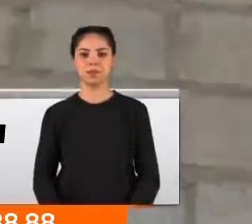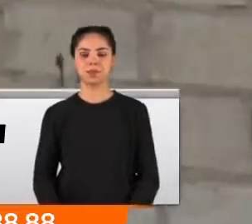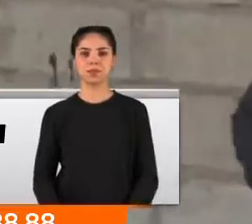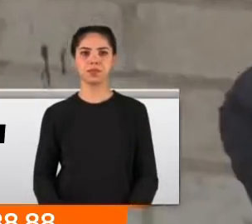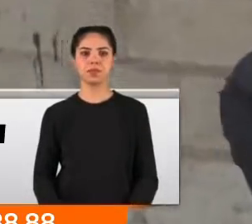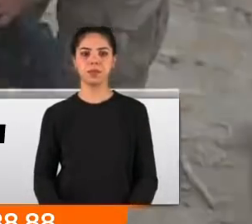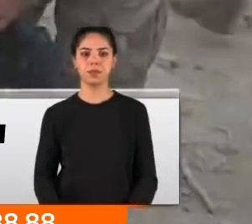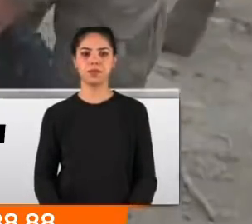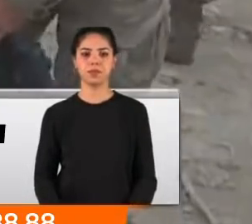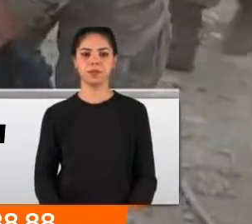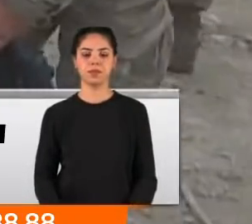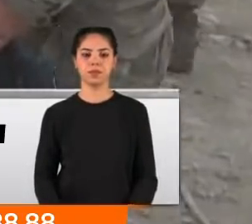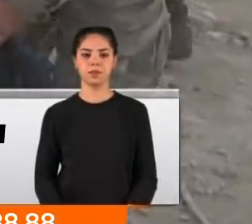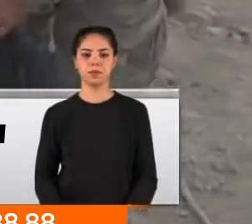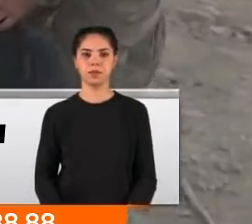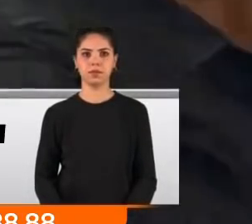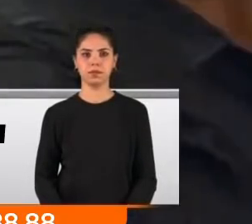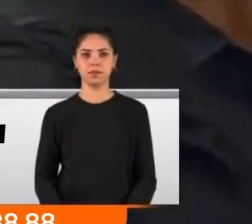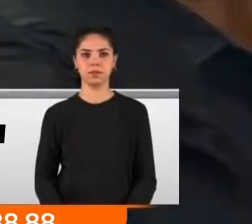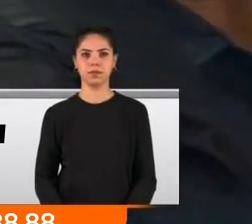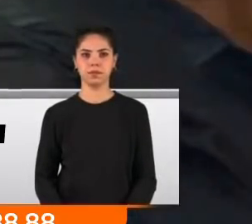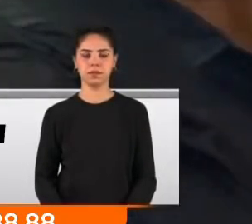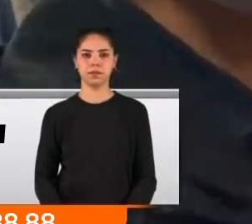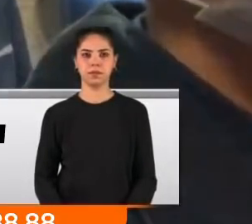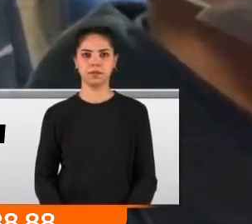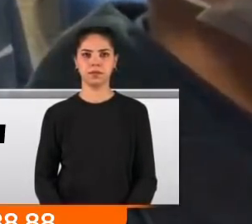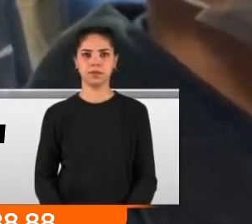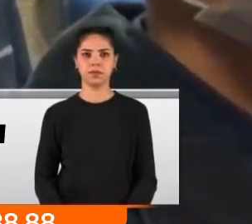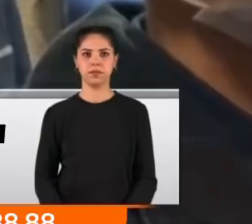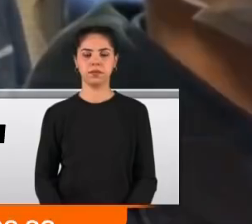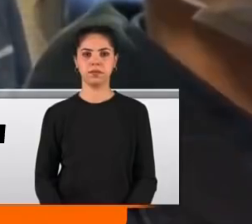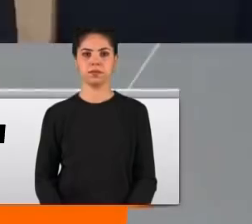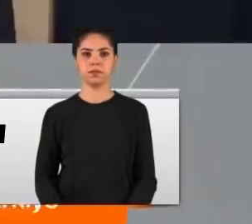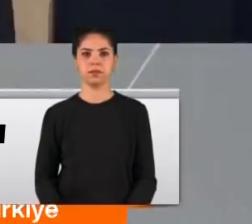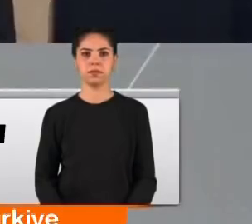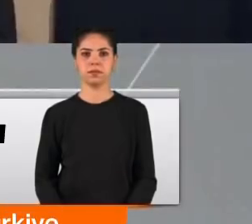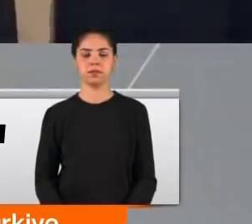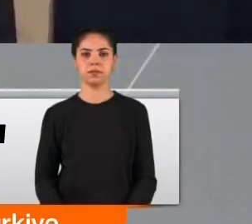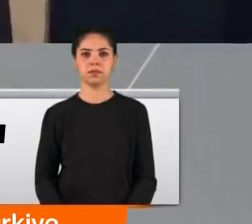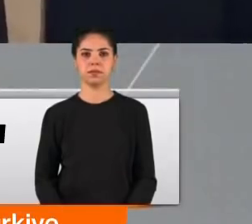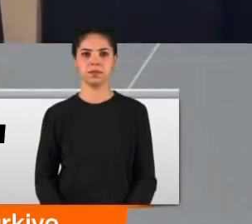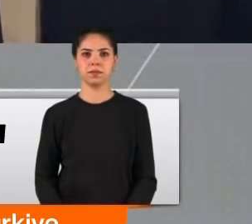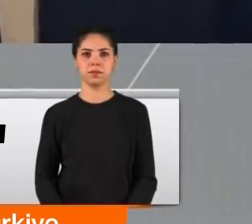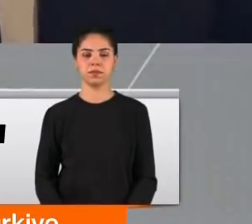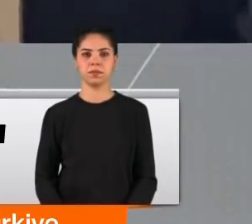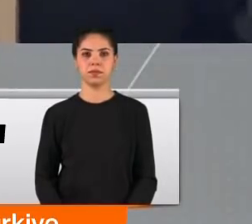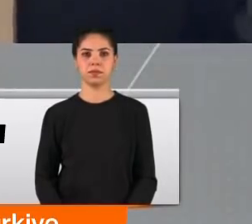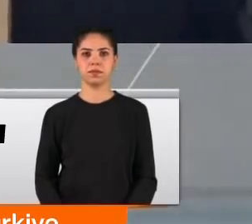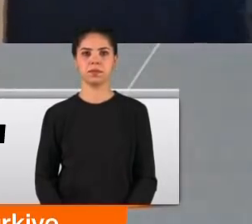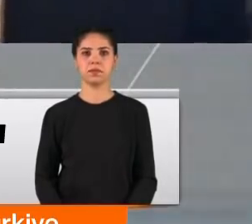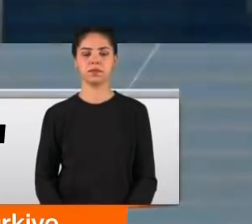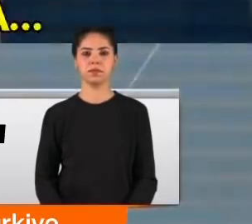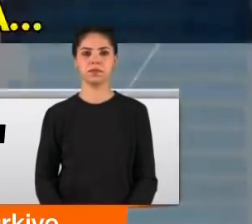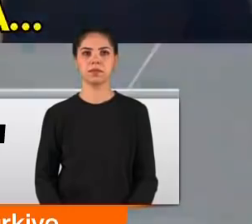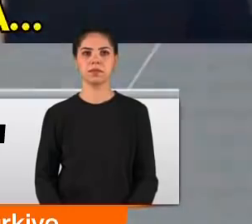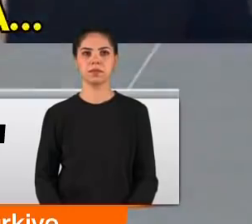'nin yönetmeye çalıştığı bu meseleyle ilgili provokasyon tabiri en doğru tarifdir. Bu insanlar elbette ki kendi